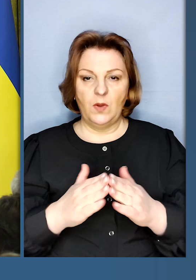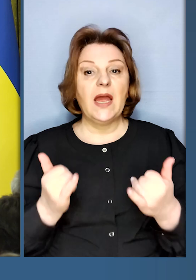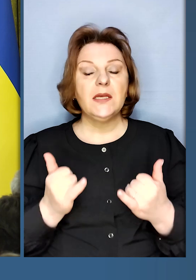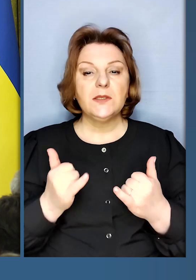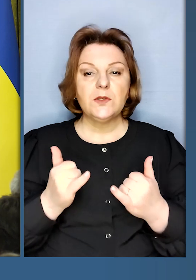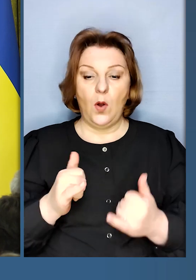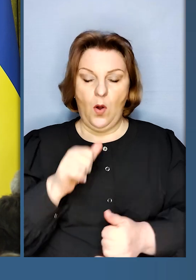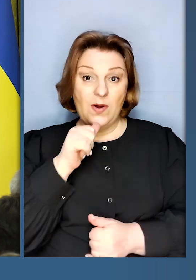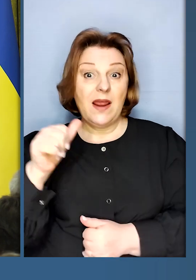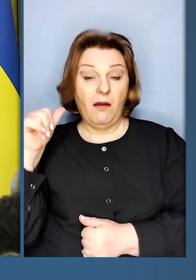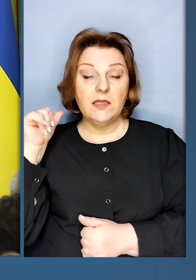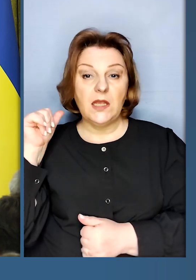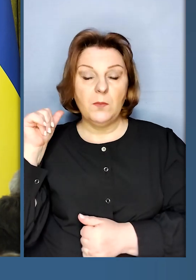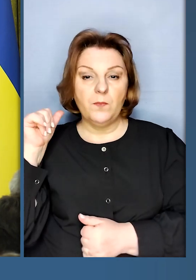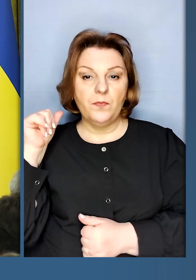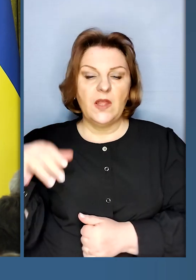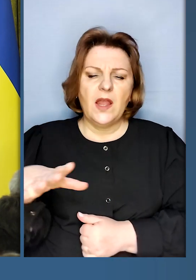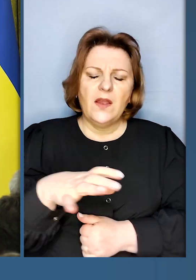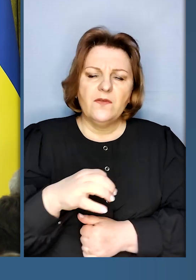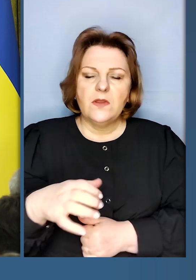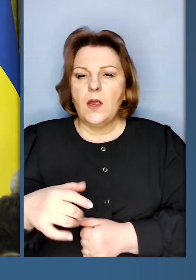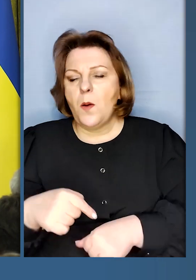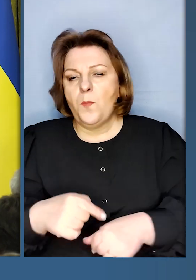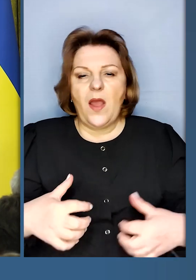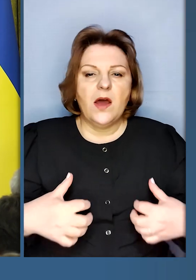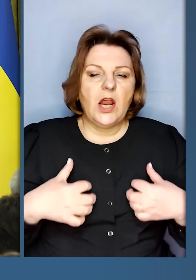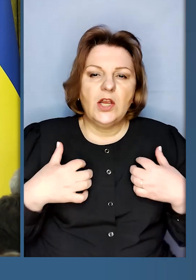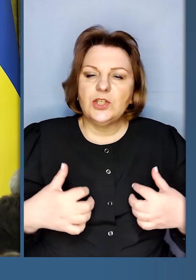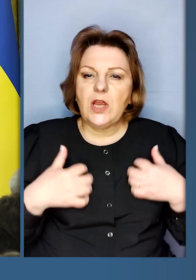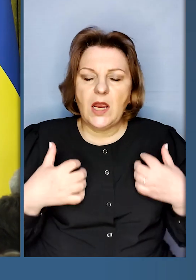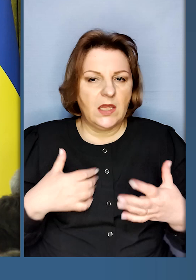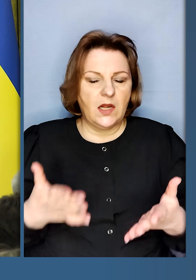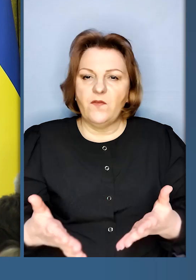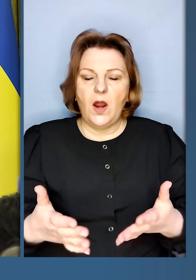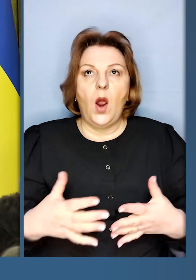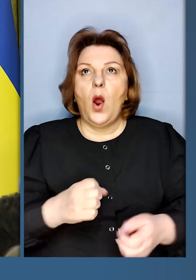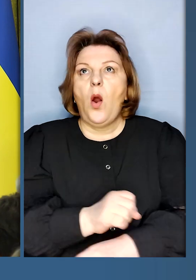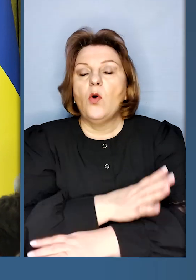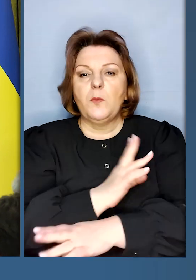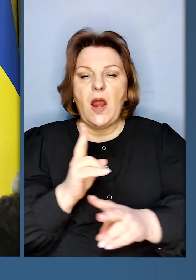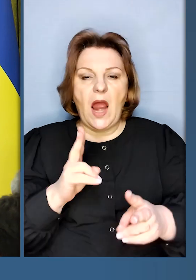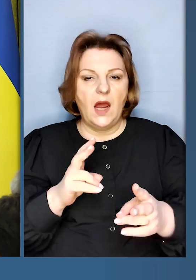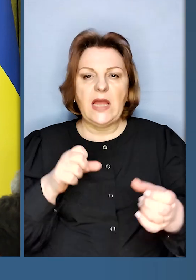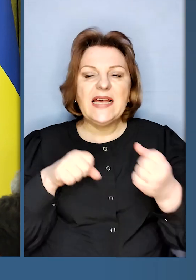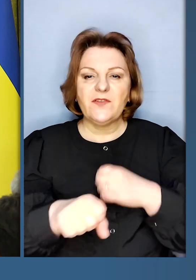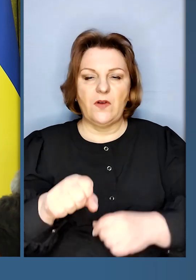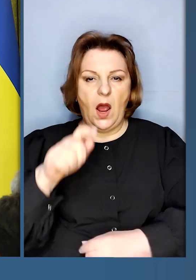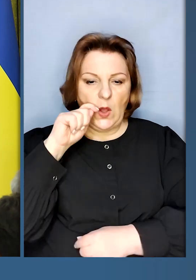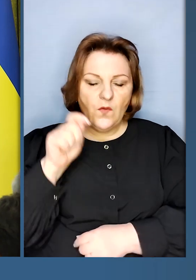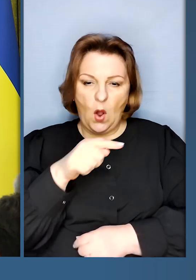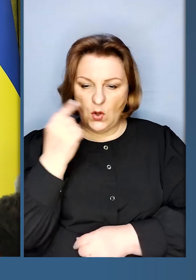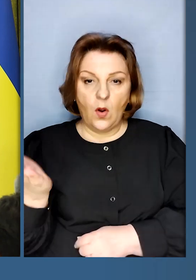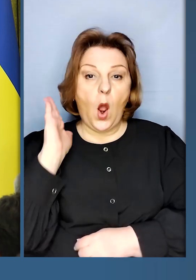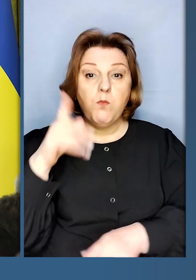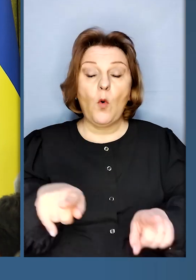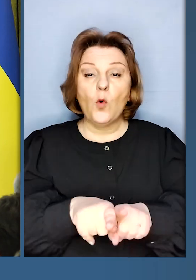вдома. Сьогодні рік тому ми всі пережили кошмар, який зготувала Україні Росія.